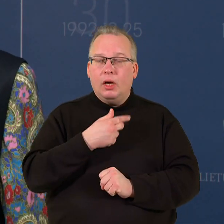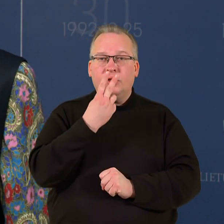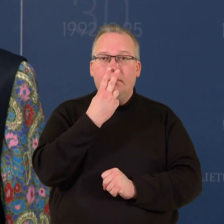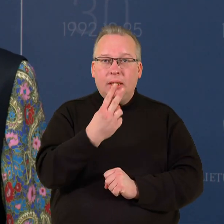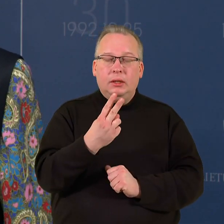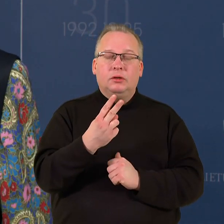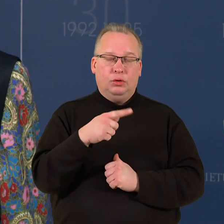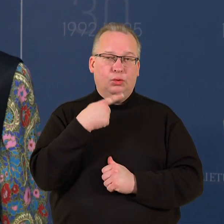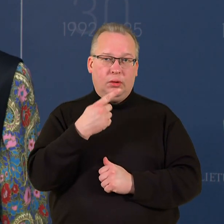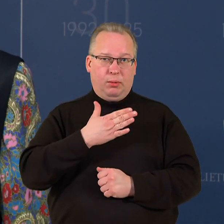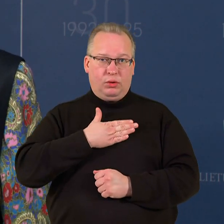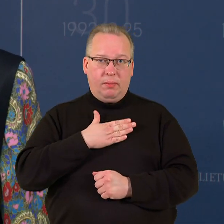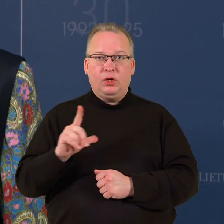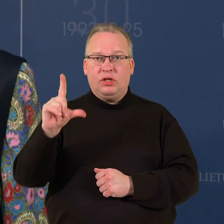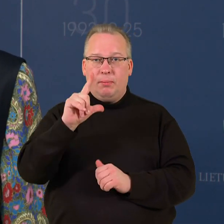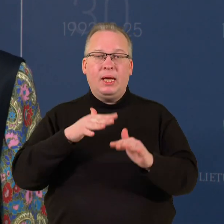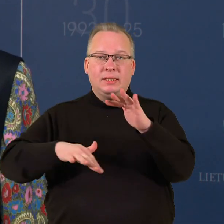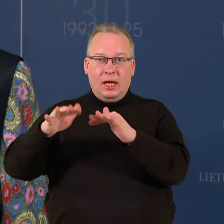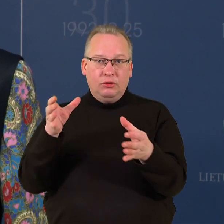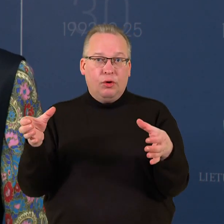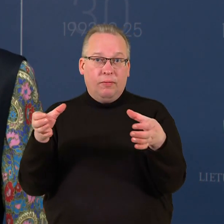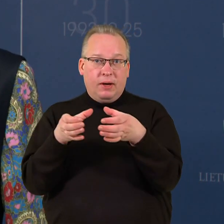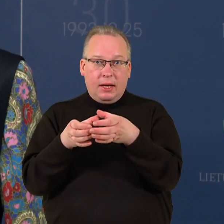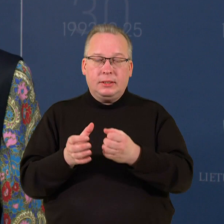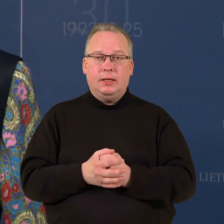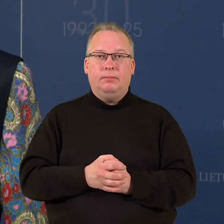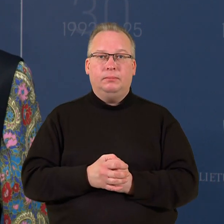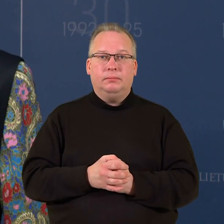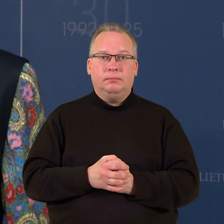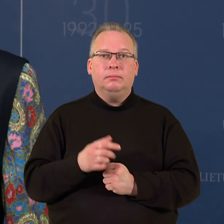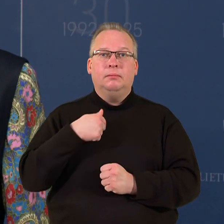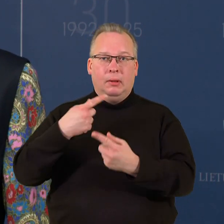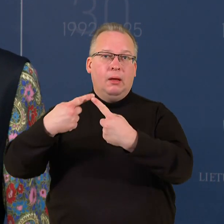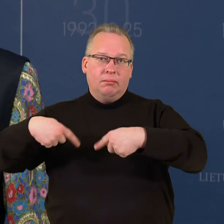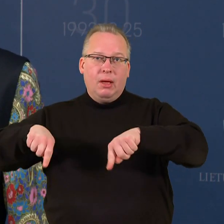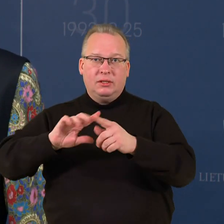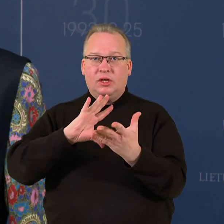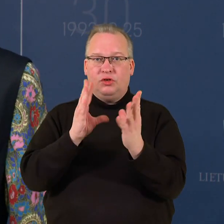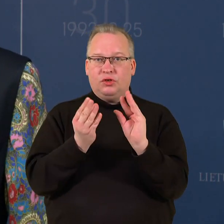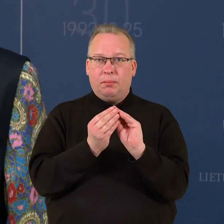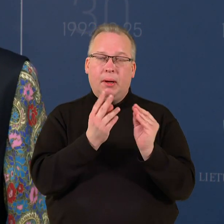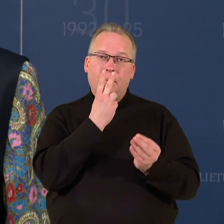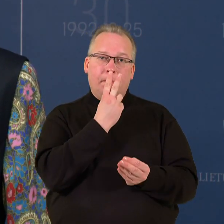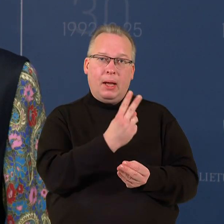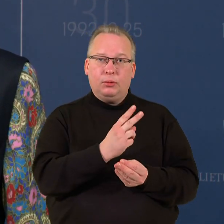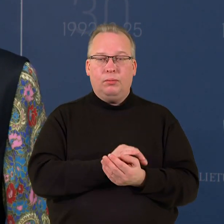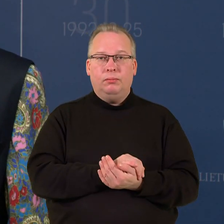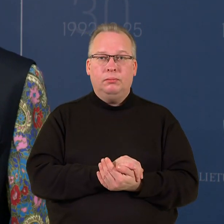kalbėti pirmiausiai už save ir už liberalų sąjidžio frakciją. Tai mes, na, iš esmės, matome, kad